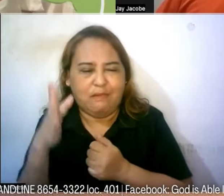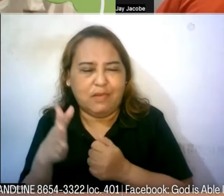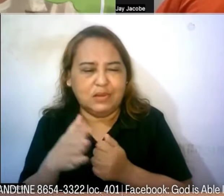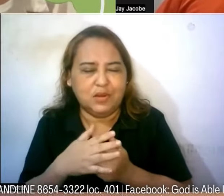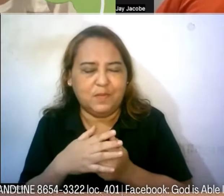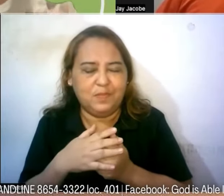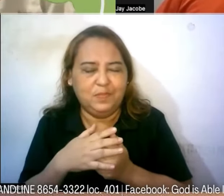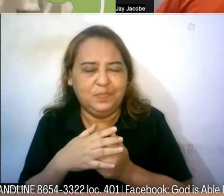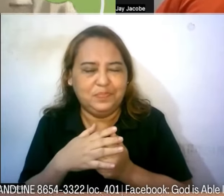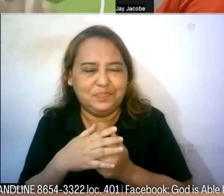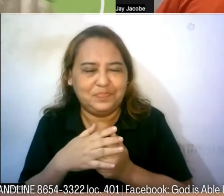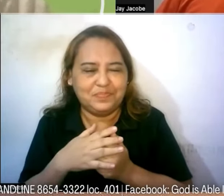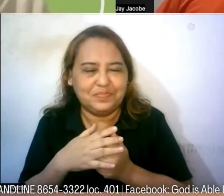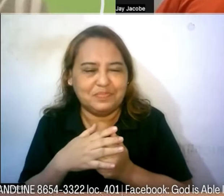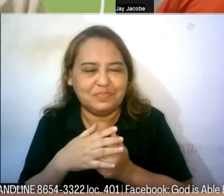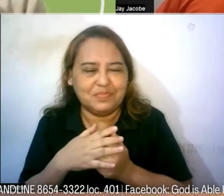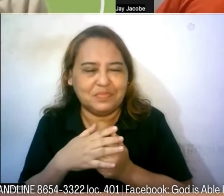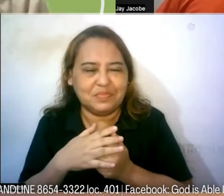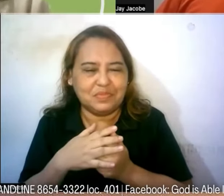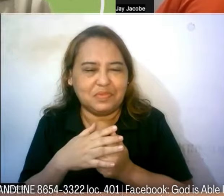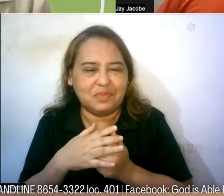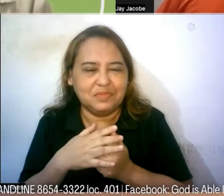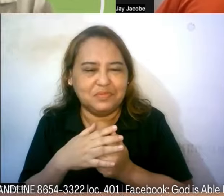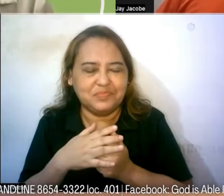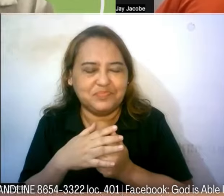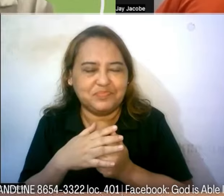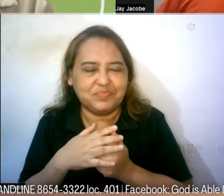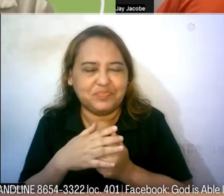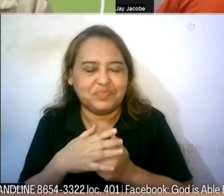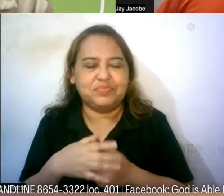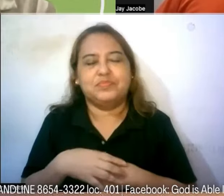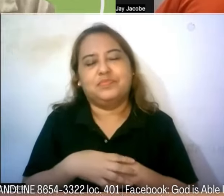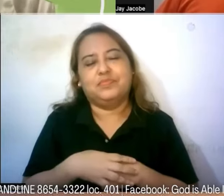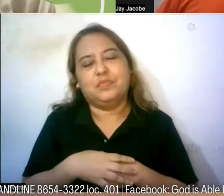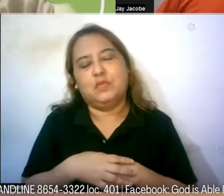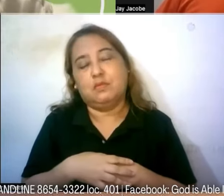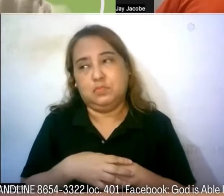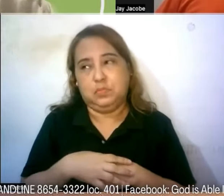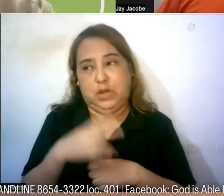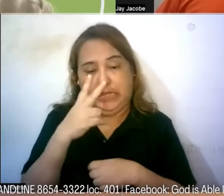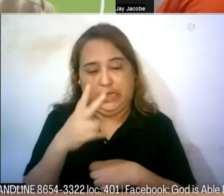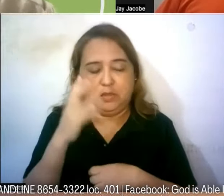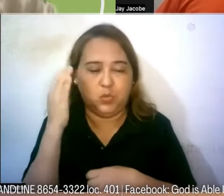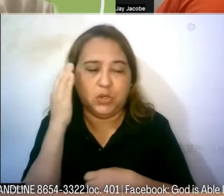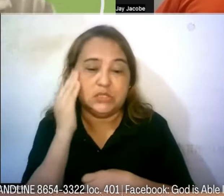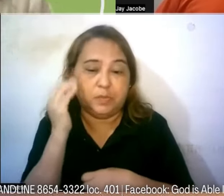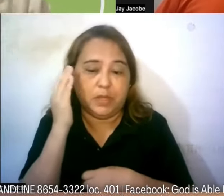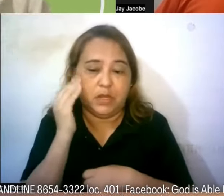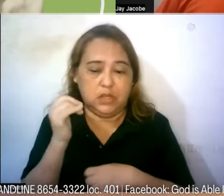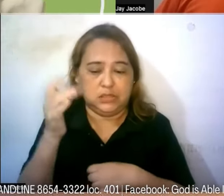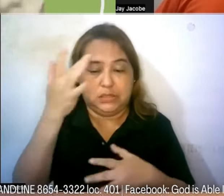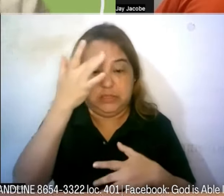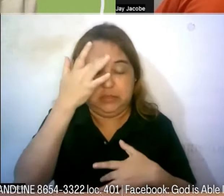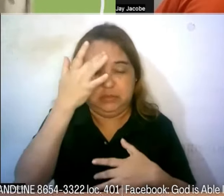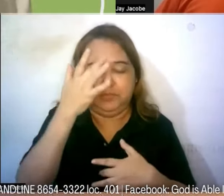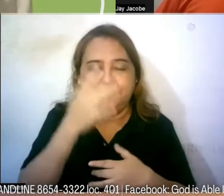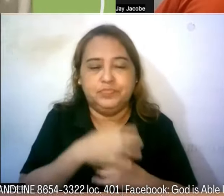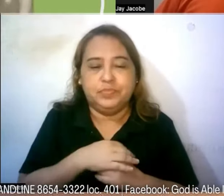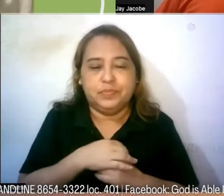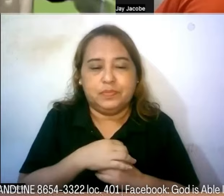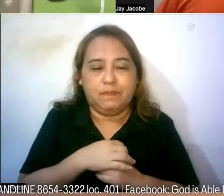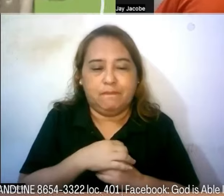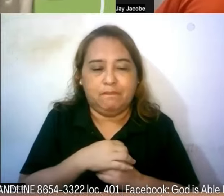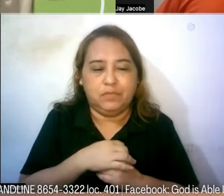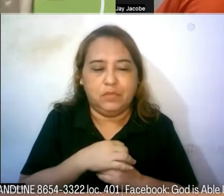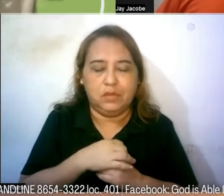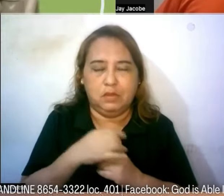bilang pamilya ang nakita ko po rito yung experience ko mga sakit na yun ay doon po